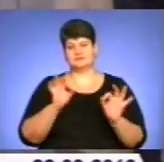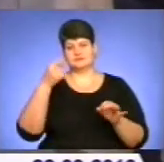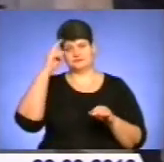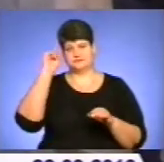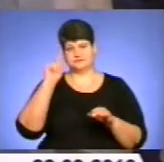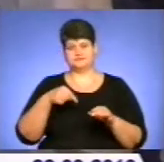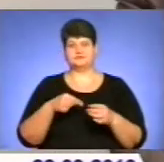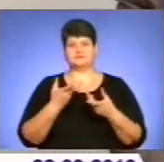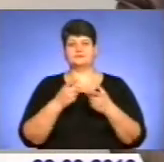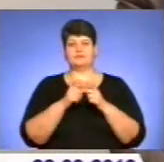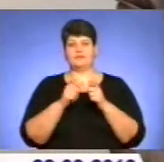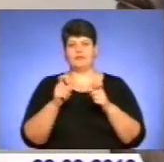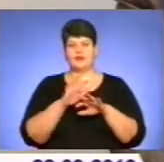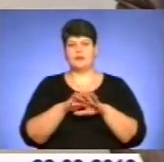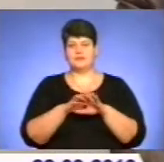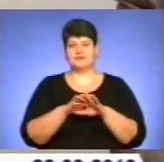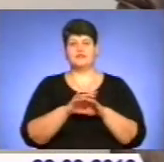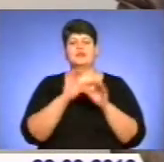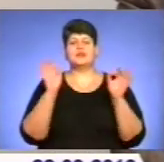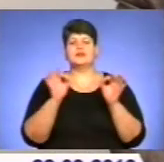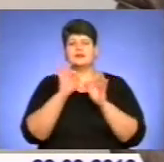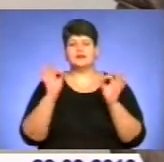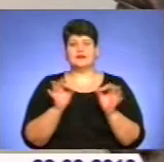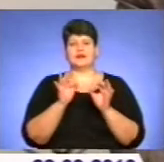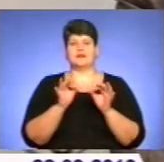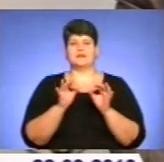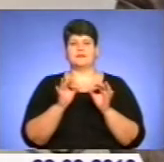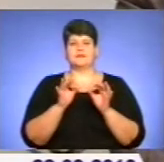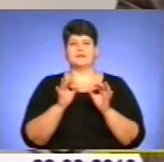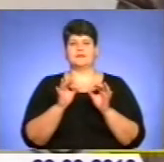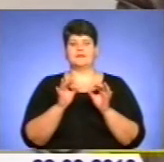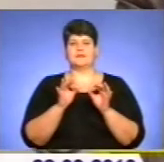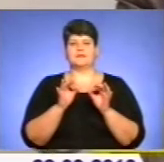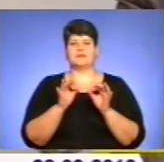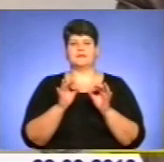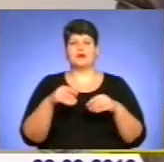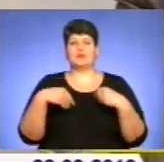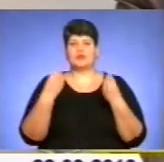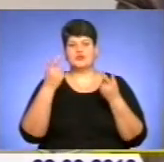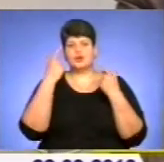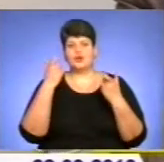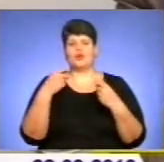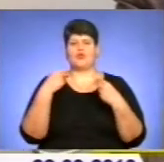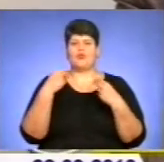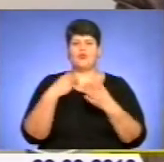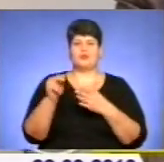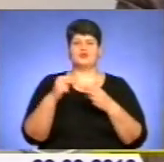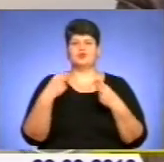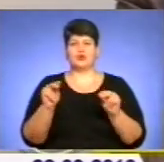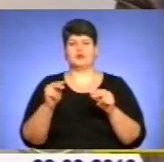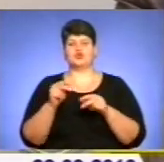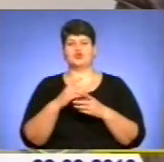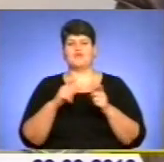протиправної діяльності. В жодному випадку в засобах масової інформації, при подачі оголошень про купівлю чи продаж товарів,